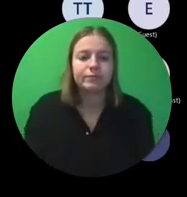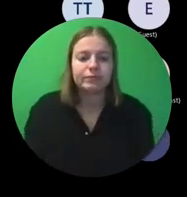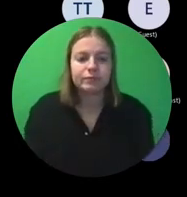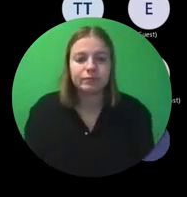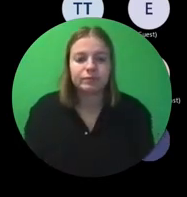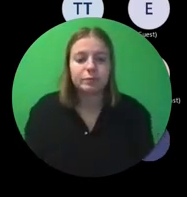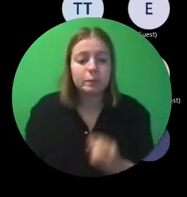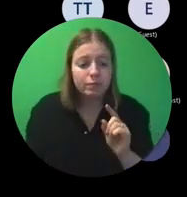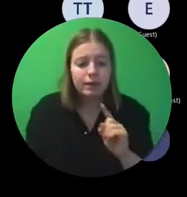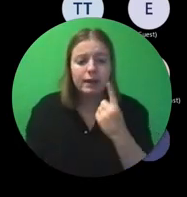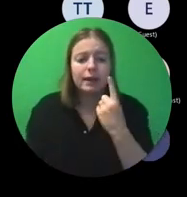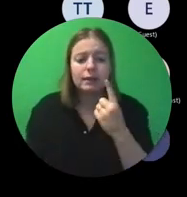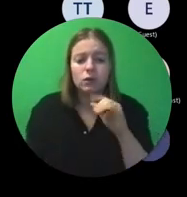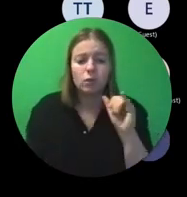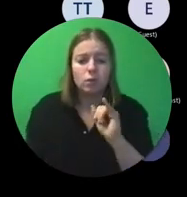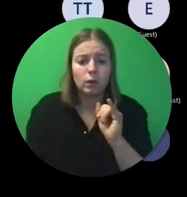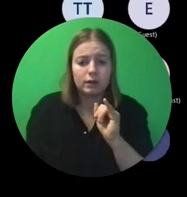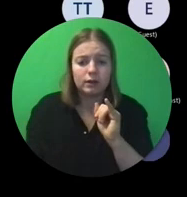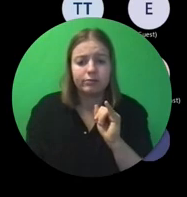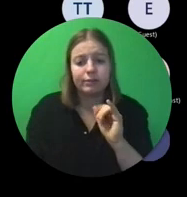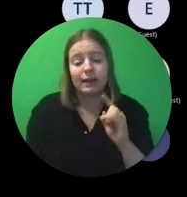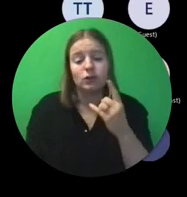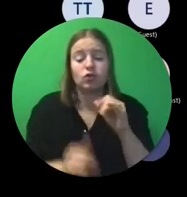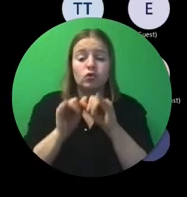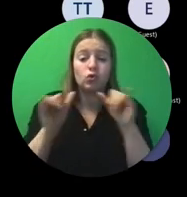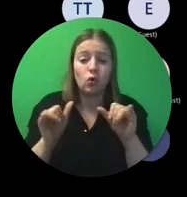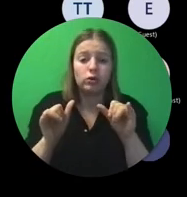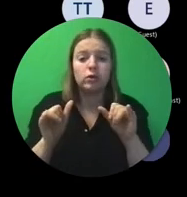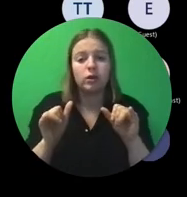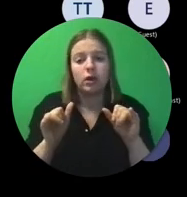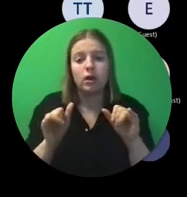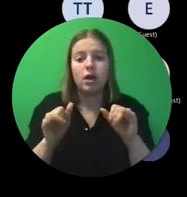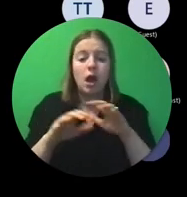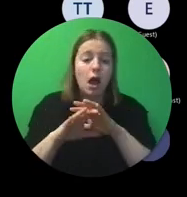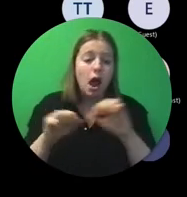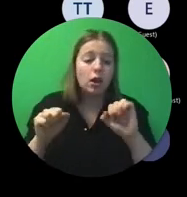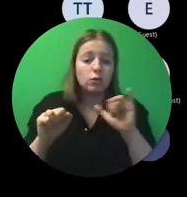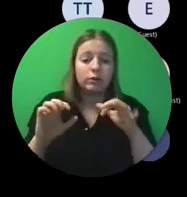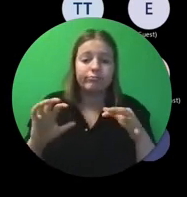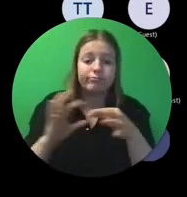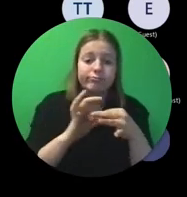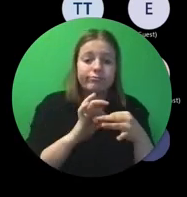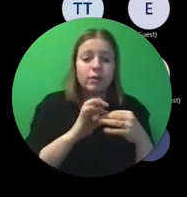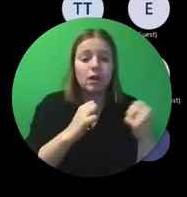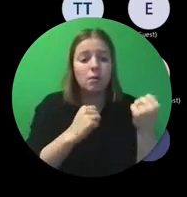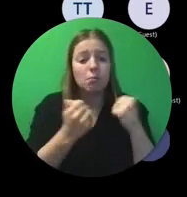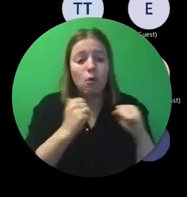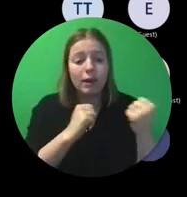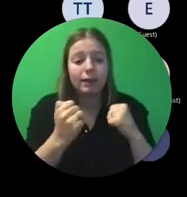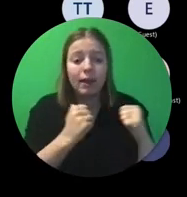Een eerste, type van activiteit, alles wat te maken heeft met mobiliteit,